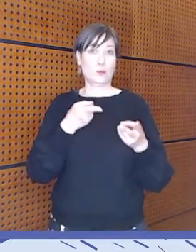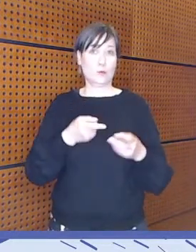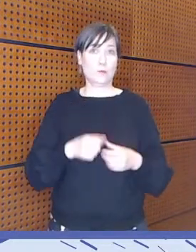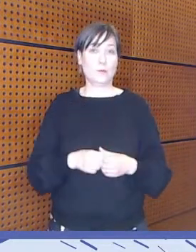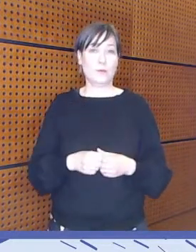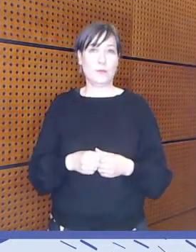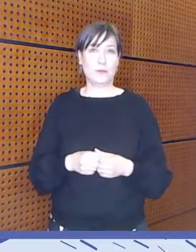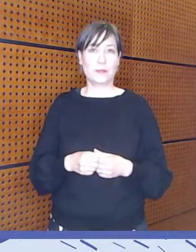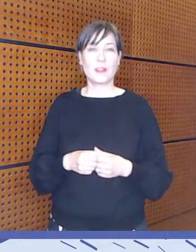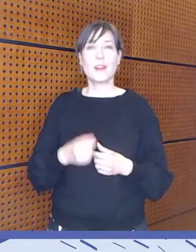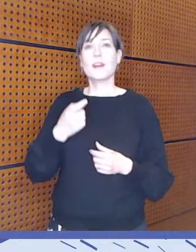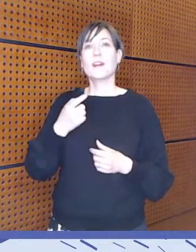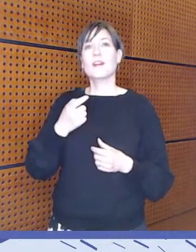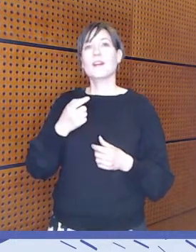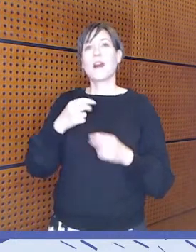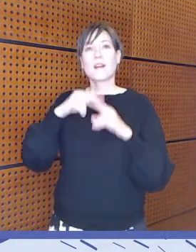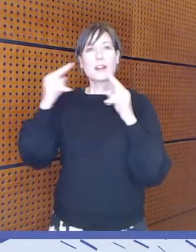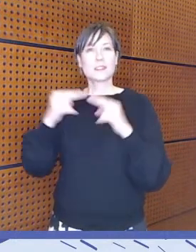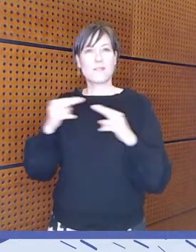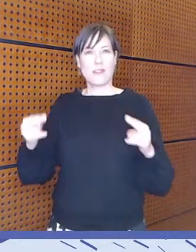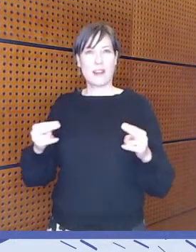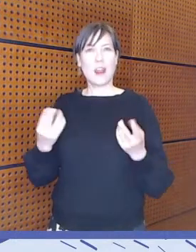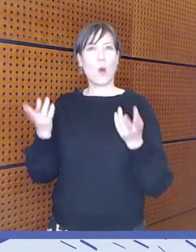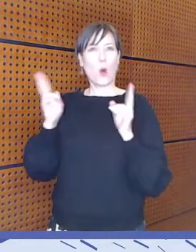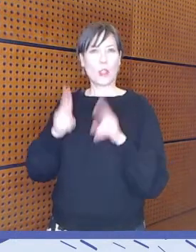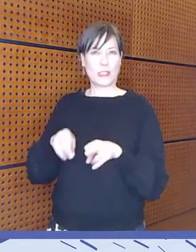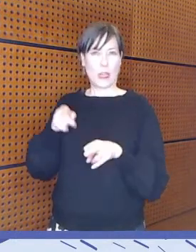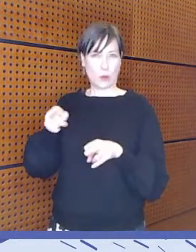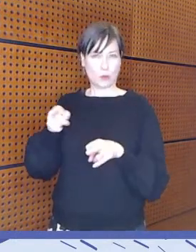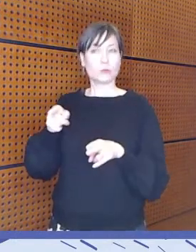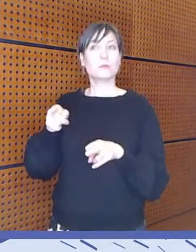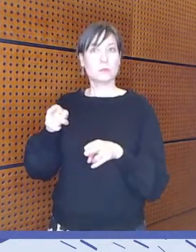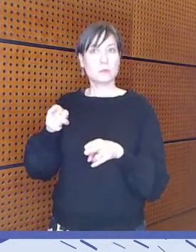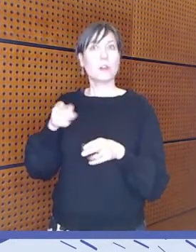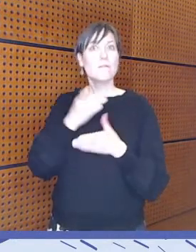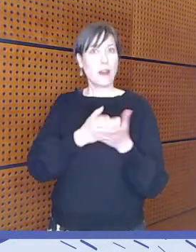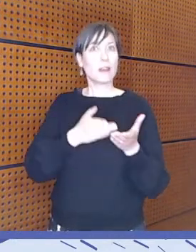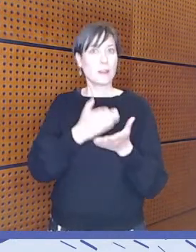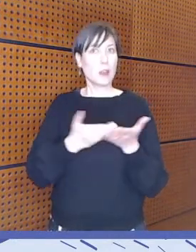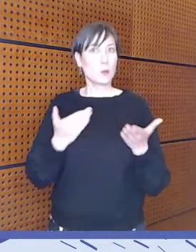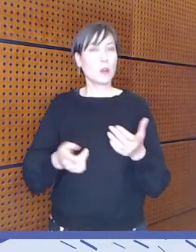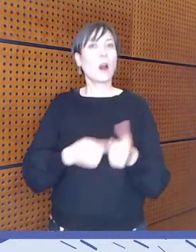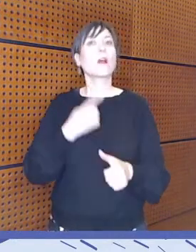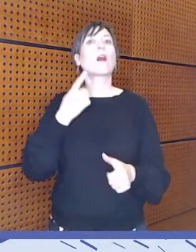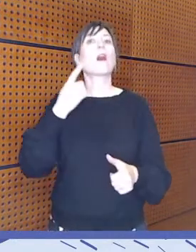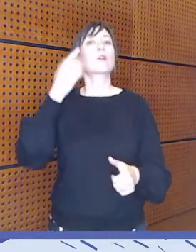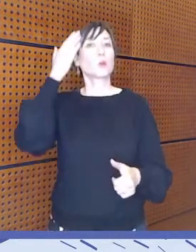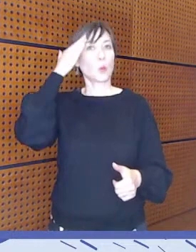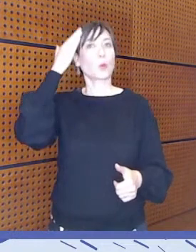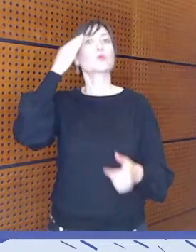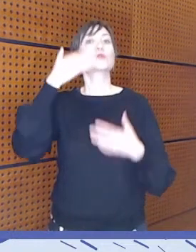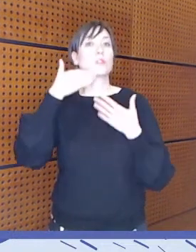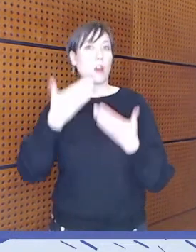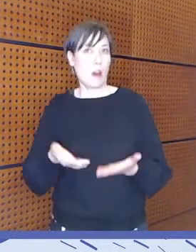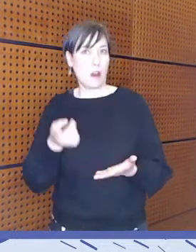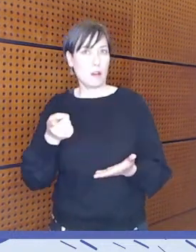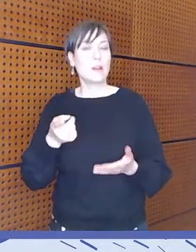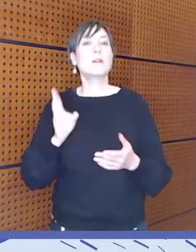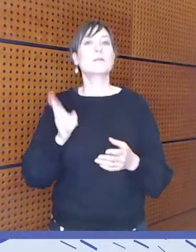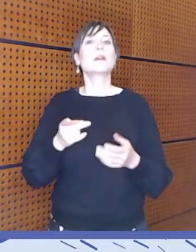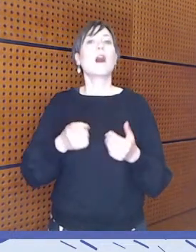Kansainvälinen oikeushan on vähitellen alkanut tunnustamaan, että alkuperäiskansat on